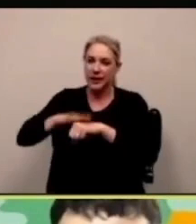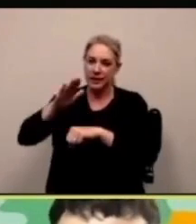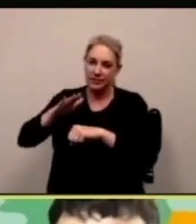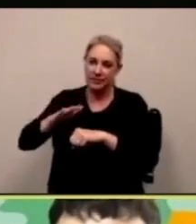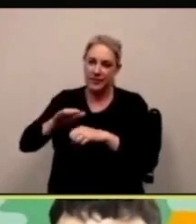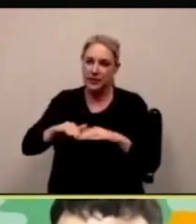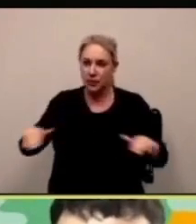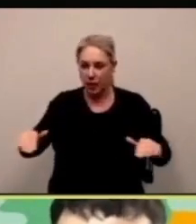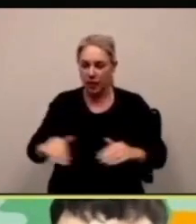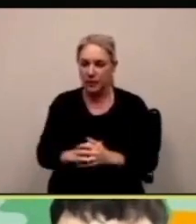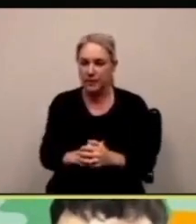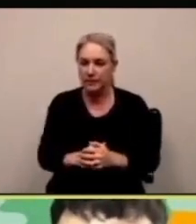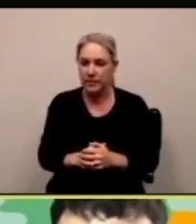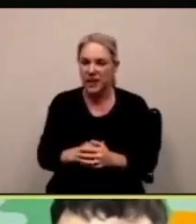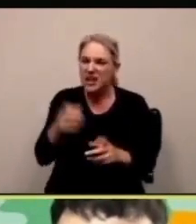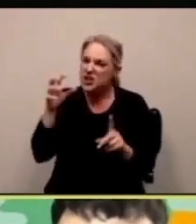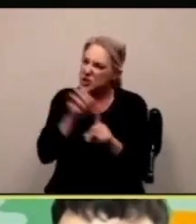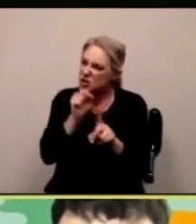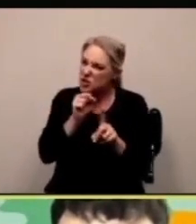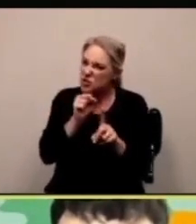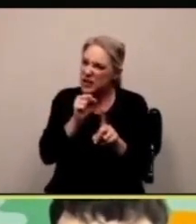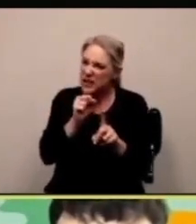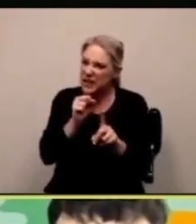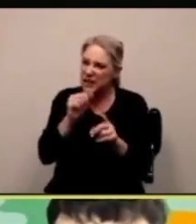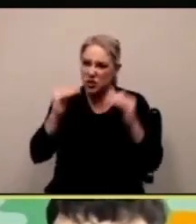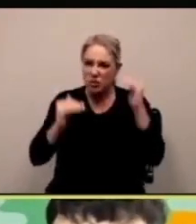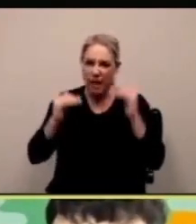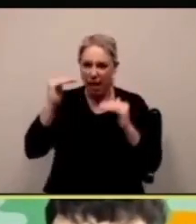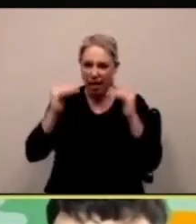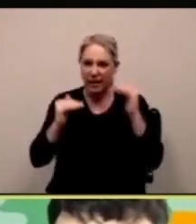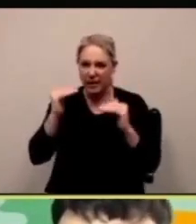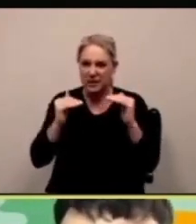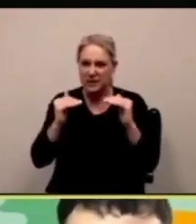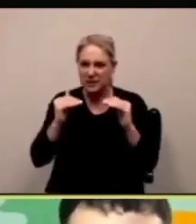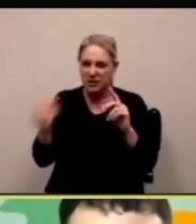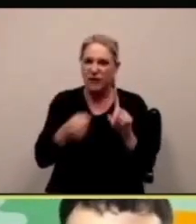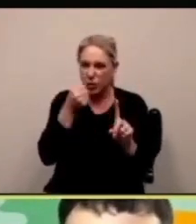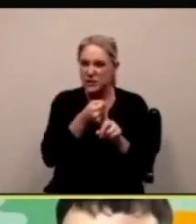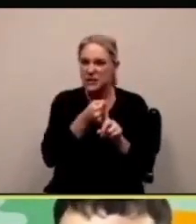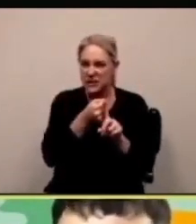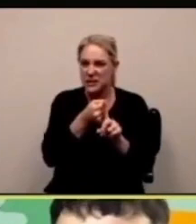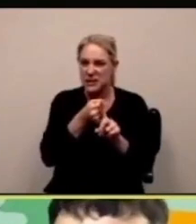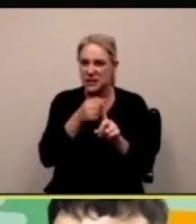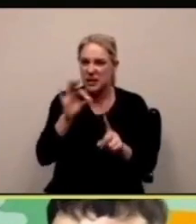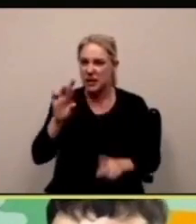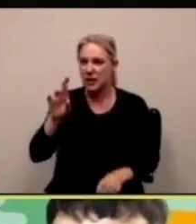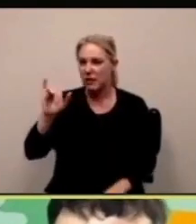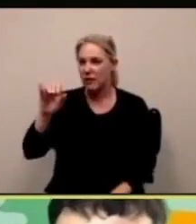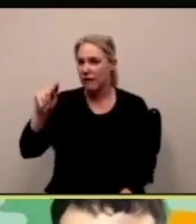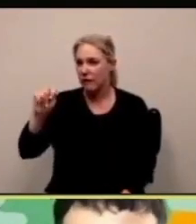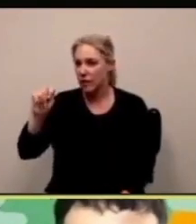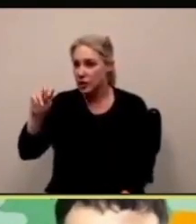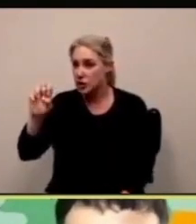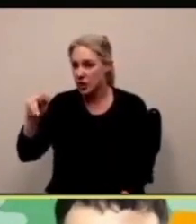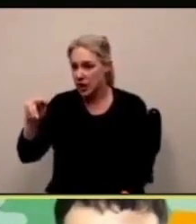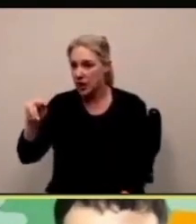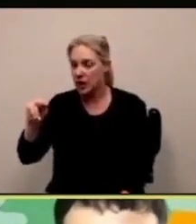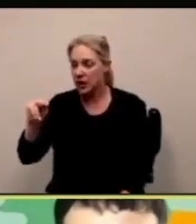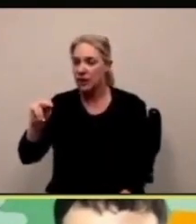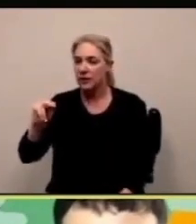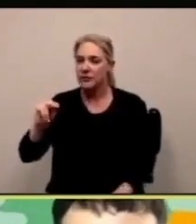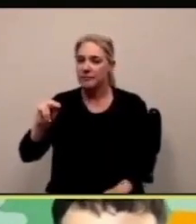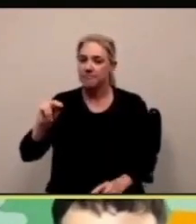è caduta lo stesso e quando cade si rompe in piccoli pezzi quindi è difficile